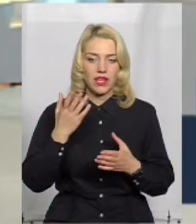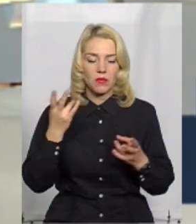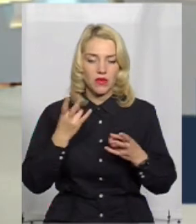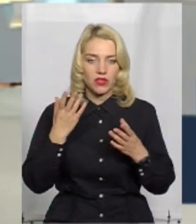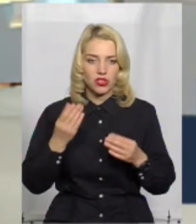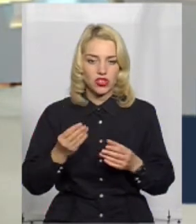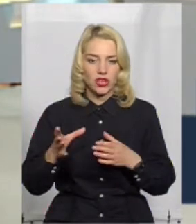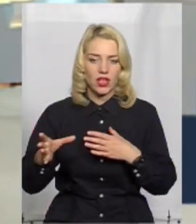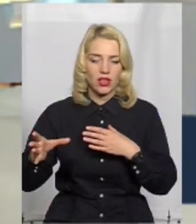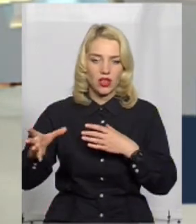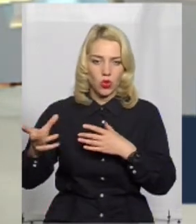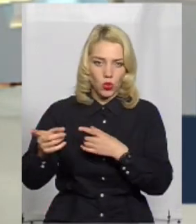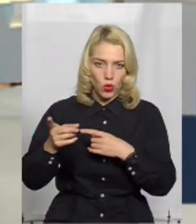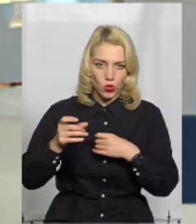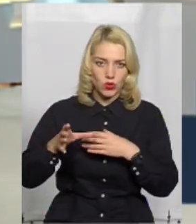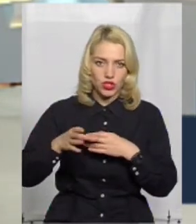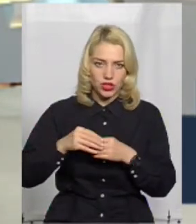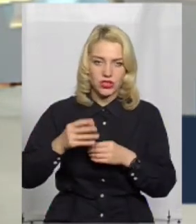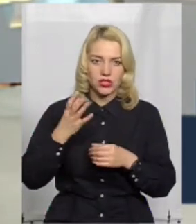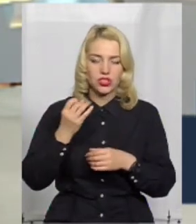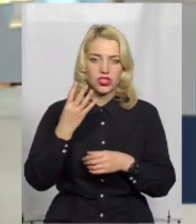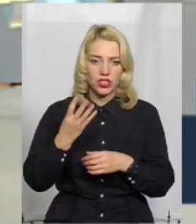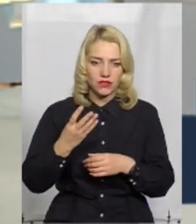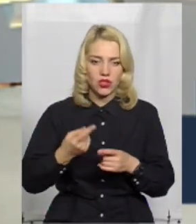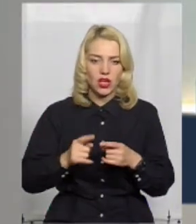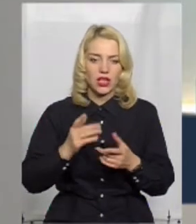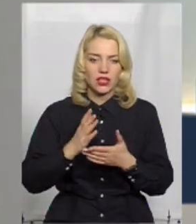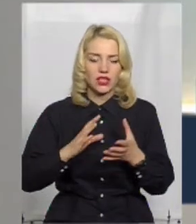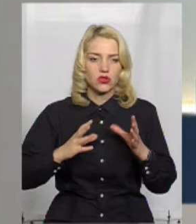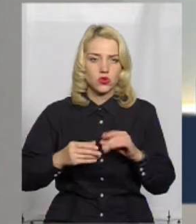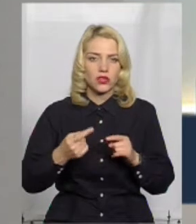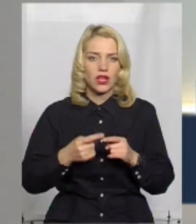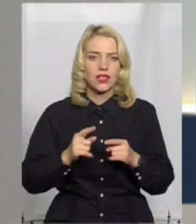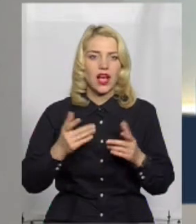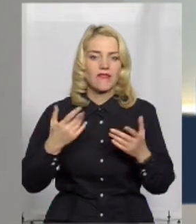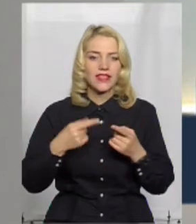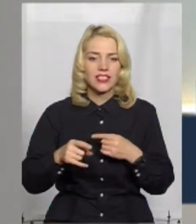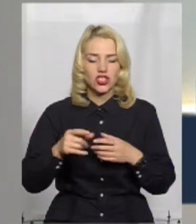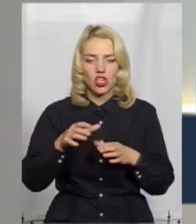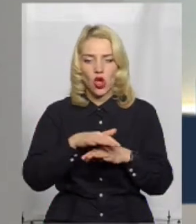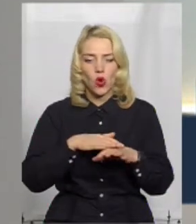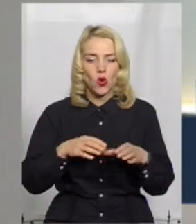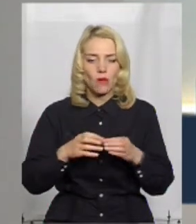долучитися до них четверо, і вже є результати. А в інших громадах, які